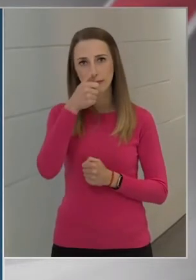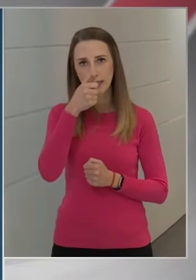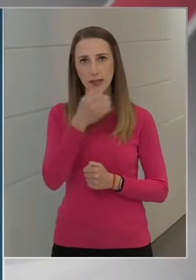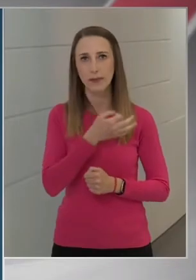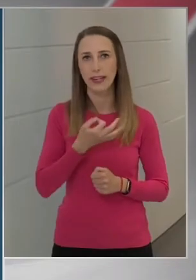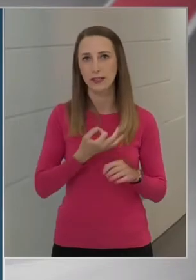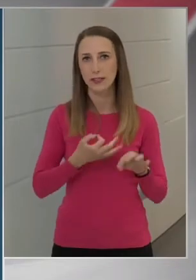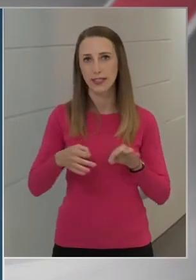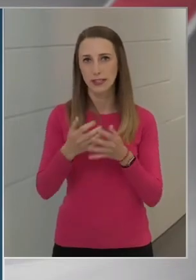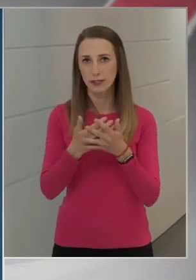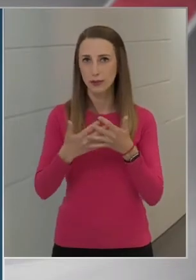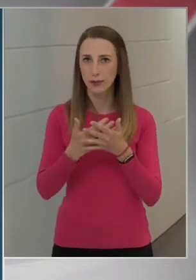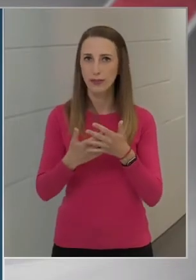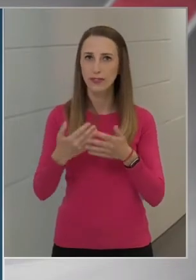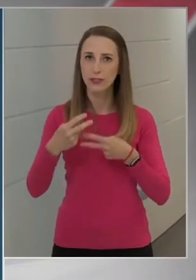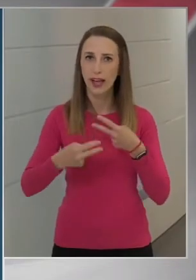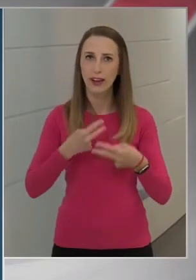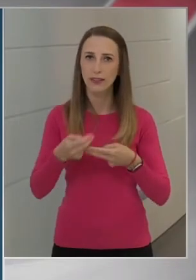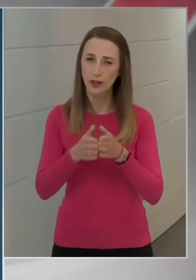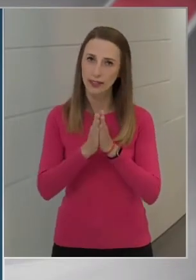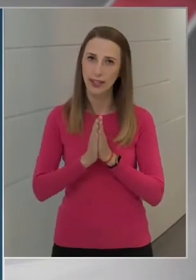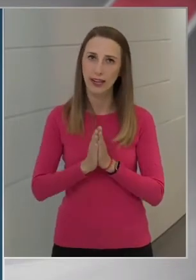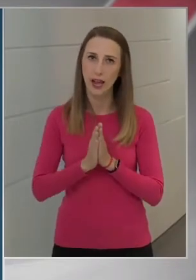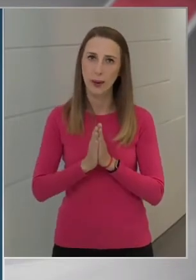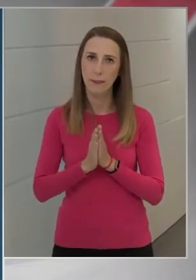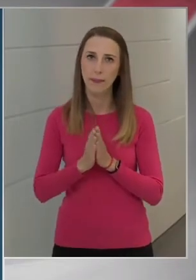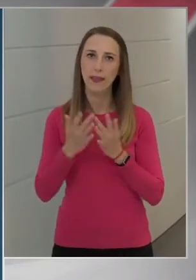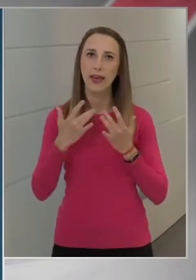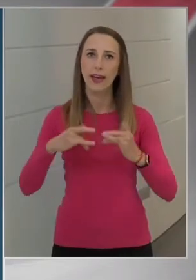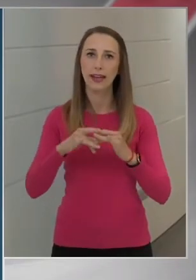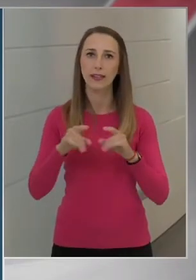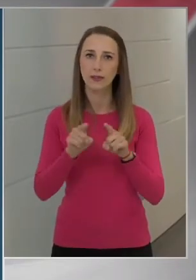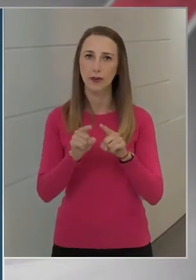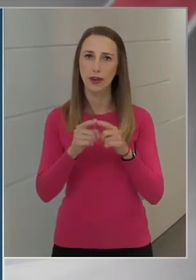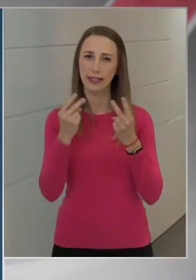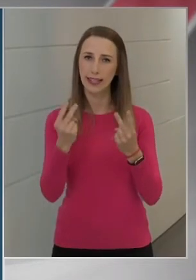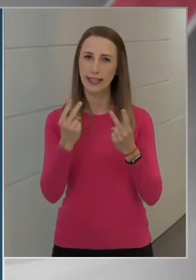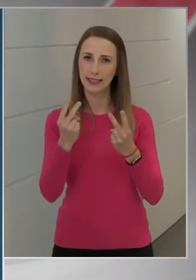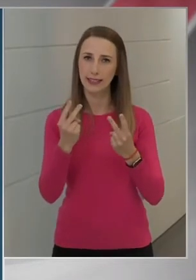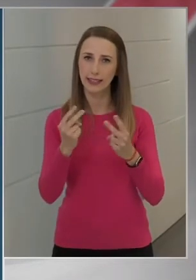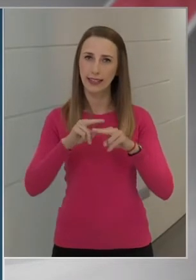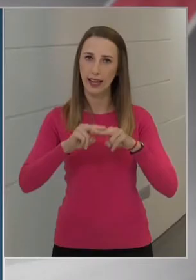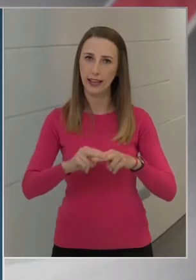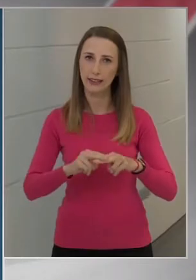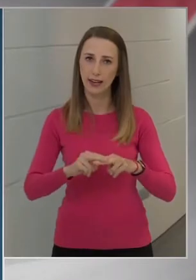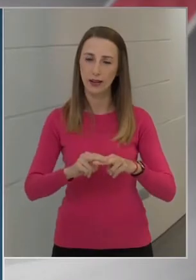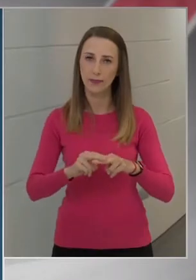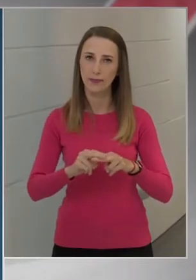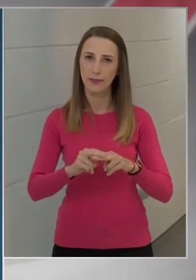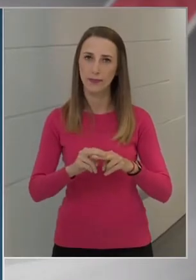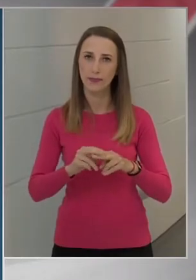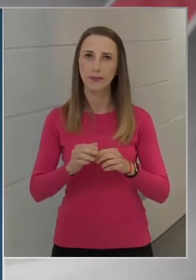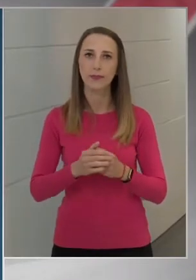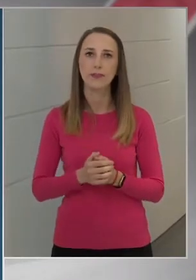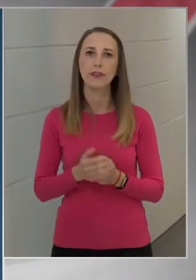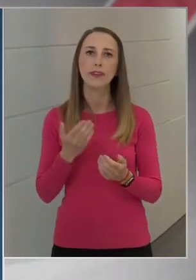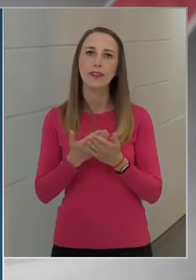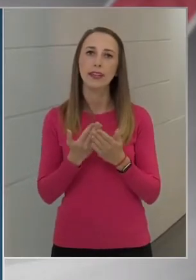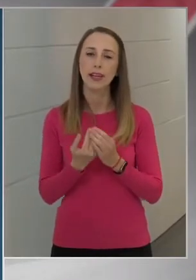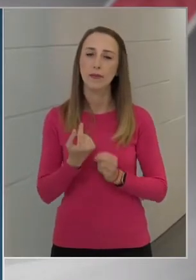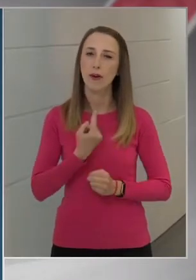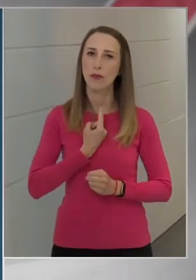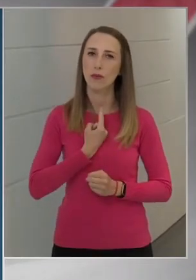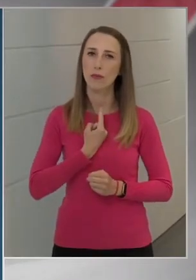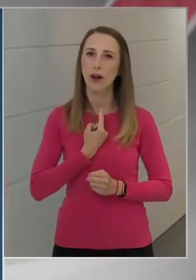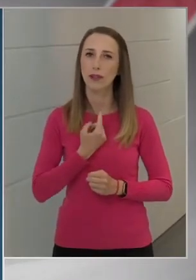szűrővizsgálatokat helyezzük arra az értékrendre, helyezzük magunkban